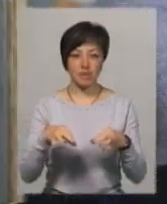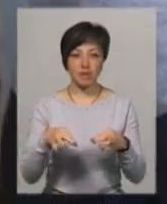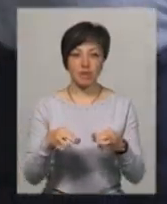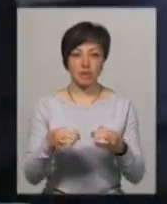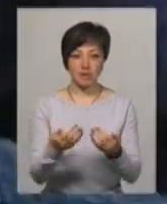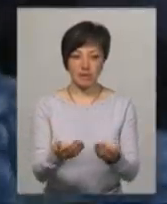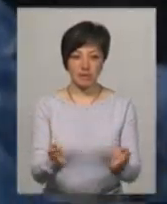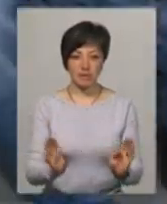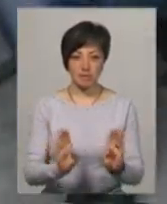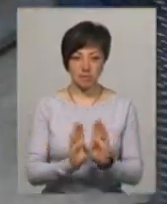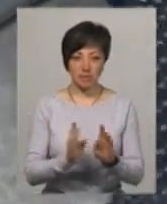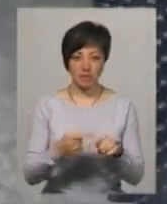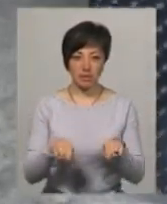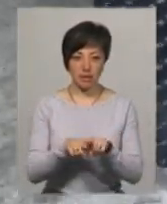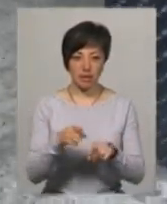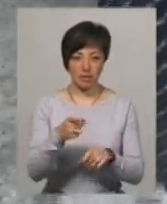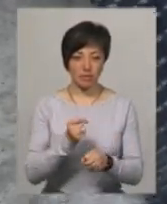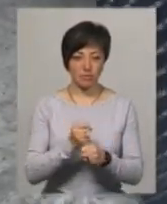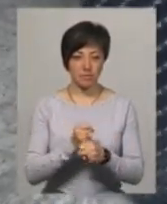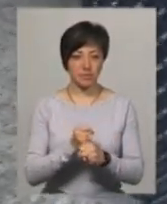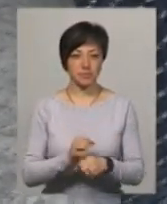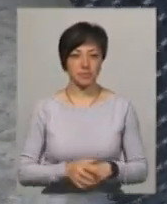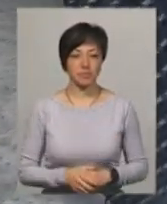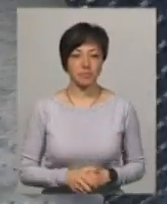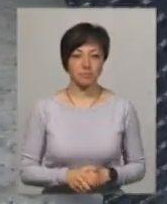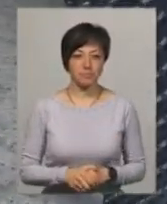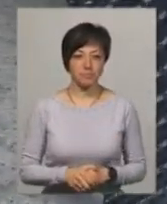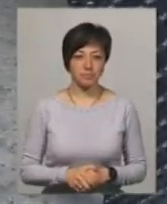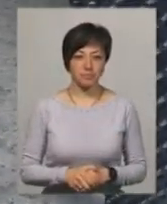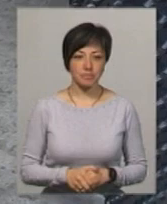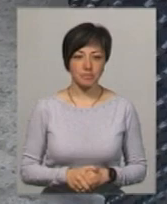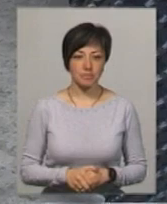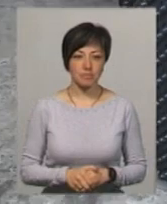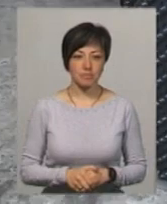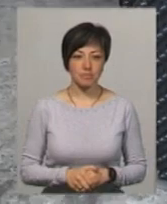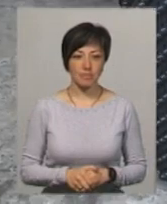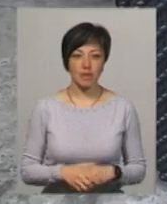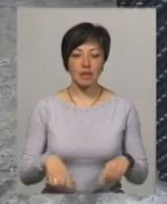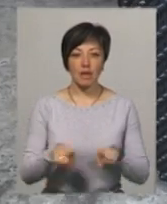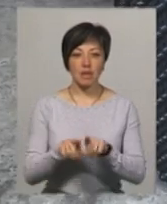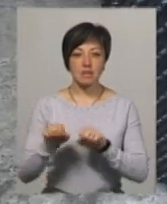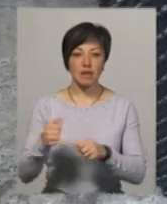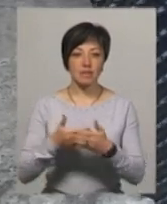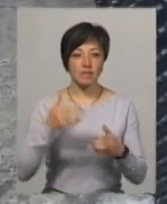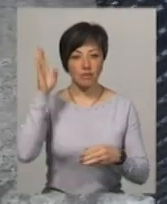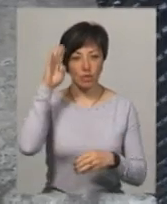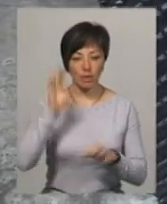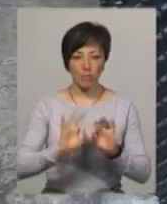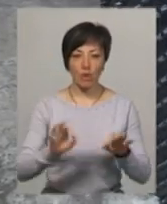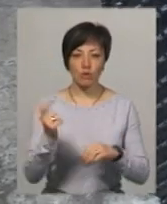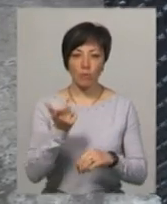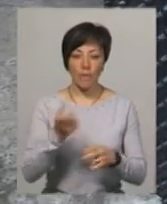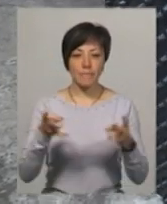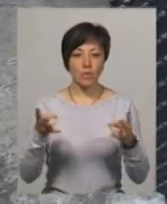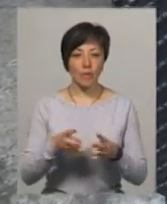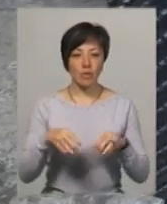виставляємо ось такою гідроізоляцією. Такий захист від води, пояснює господар, потрібен,